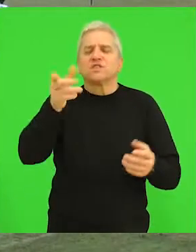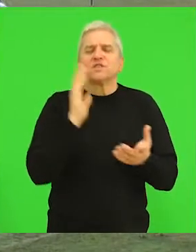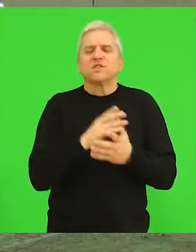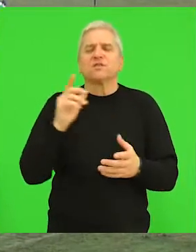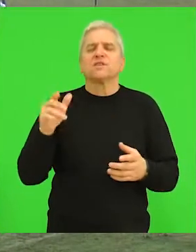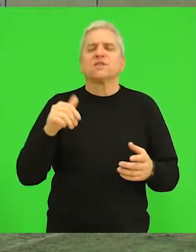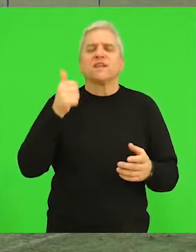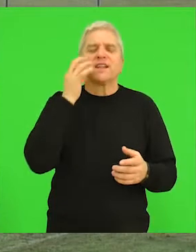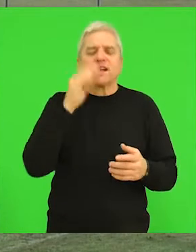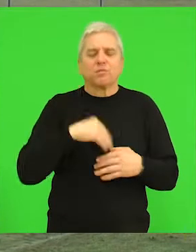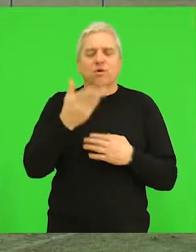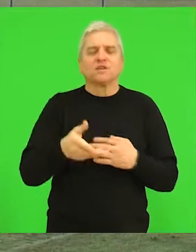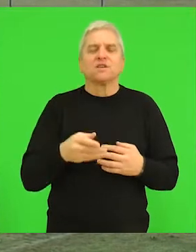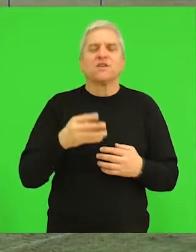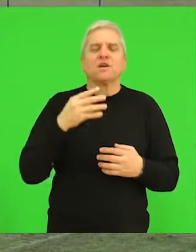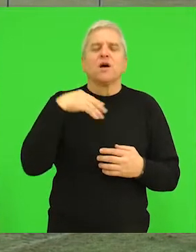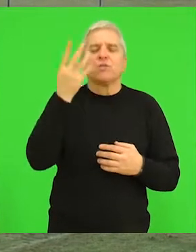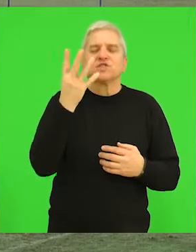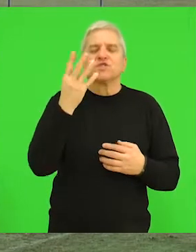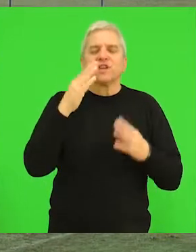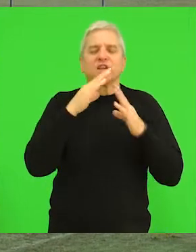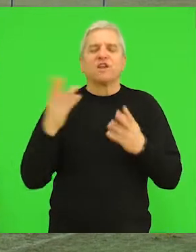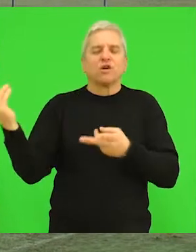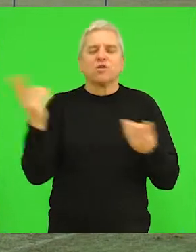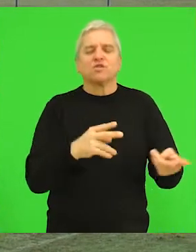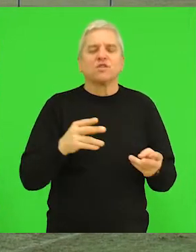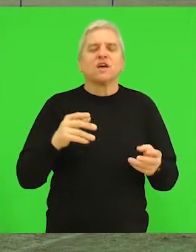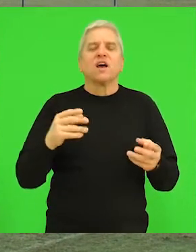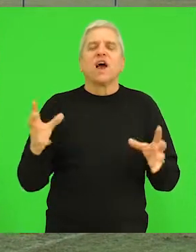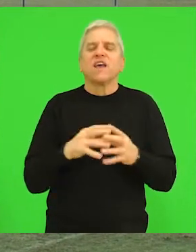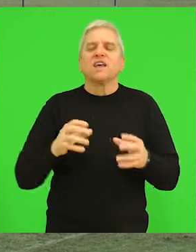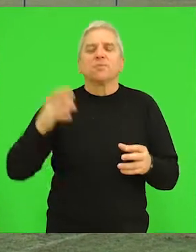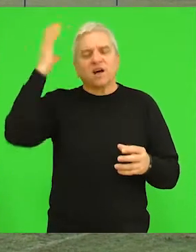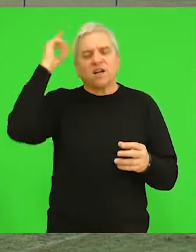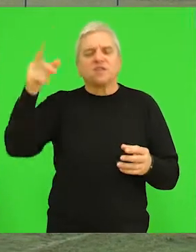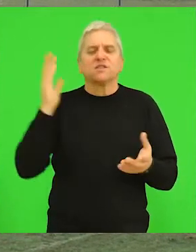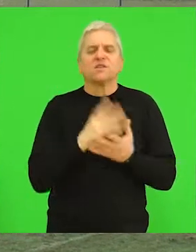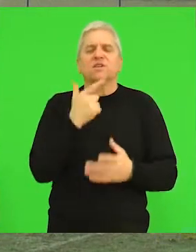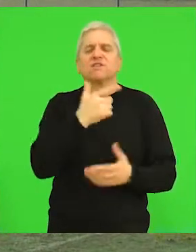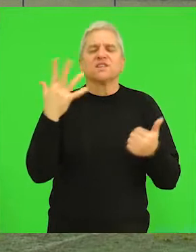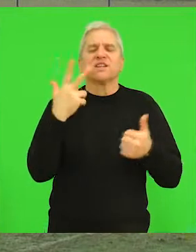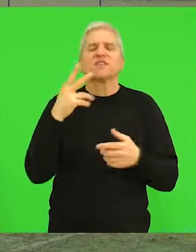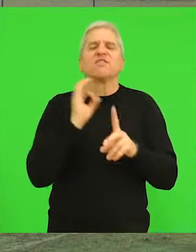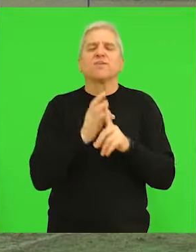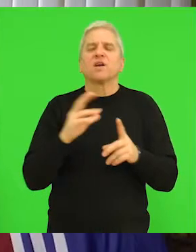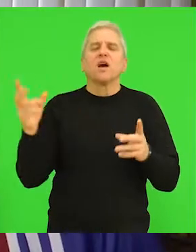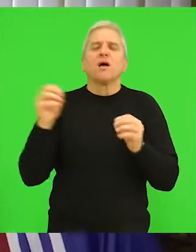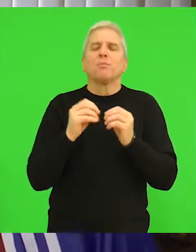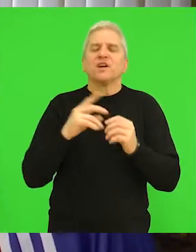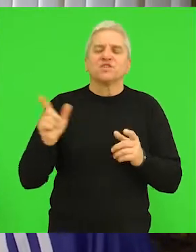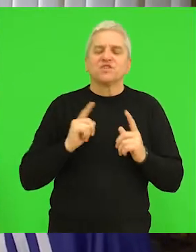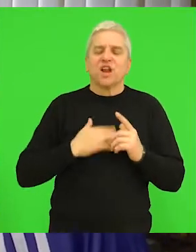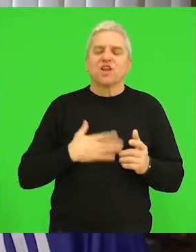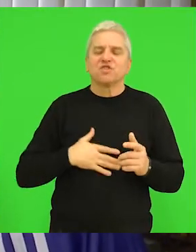domaćin igračima Voše dan kasnije nakon četiri gustovanja tim iz gradišta 23. februara ugostiće Bajšu Ja